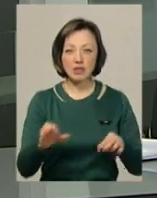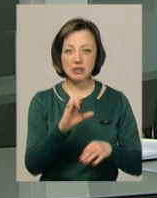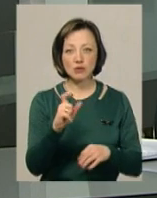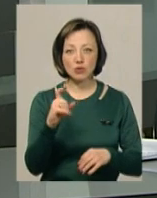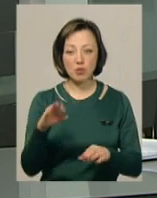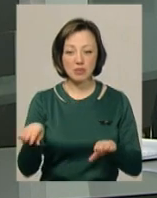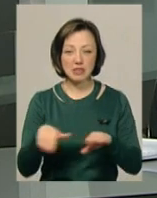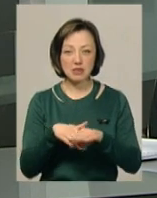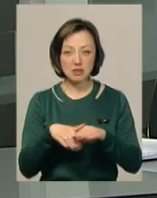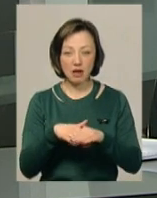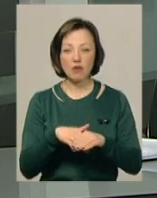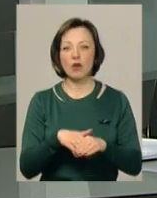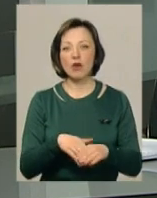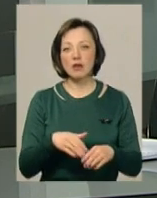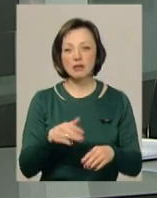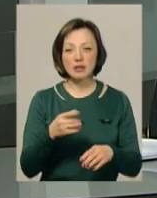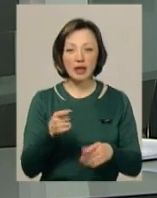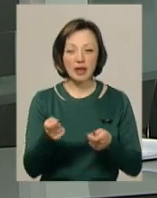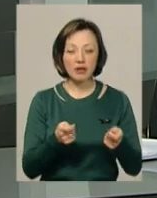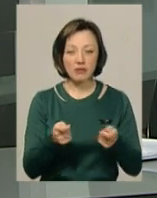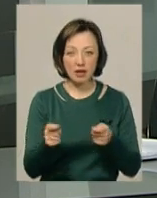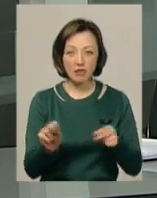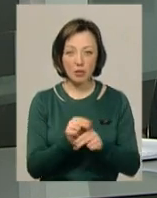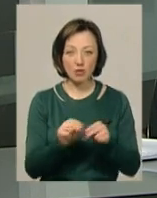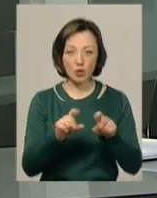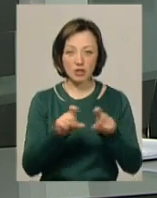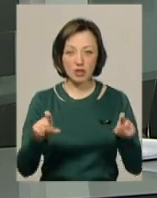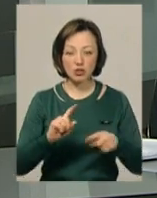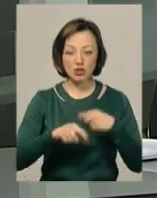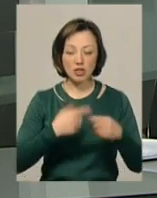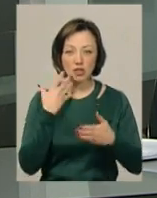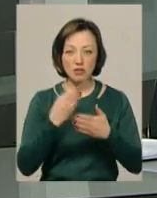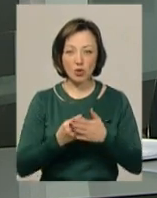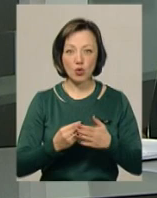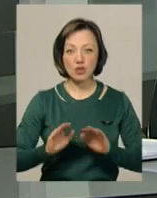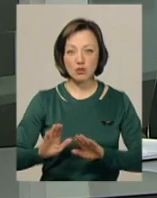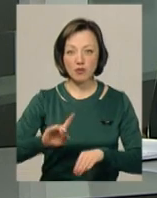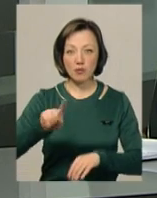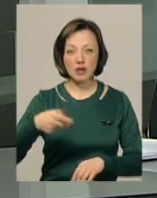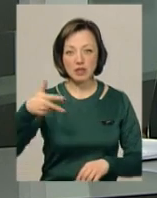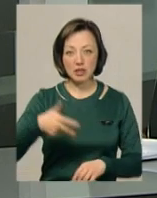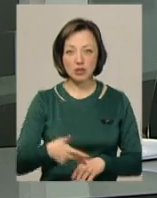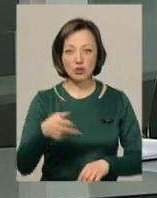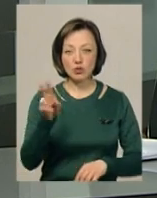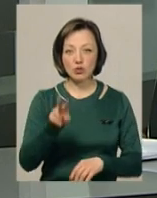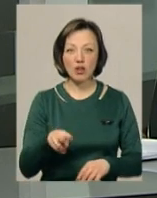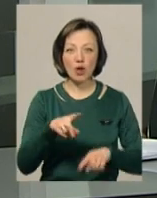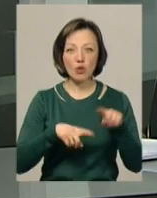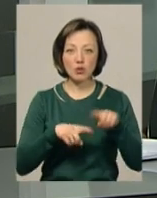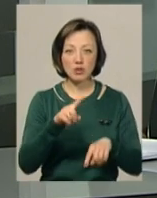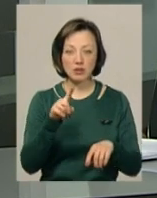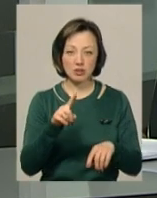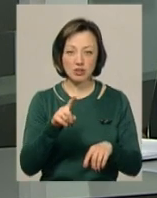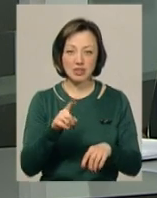Нагадаю, за версією досудового слідства, керівник виправного закладу через свого заступника вимагав 3 тисячі доларів від родички засудженого за